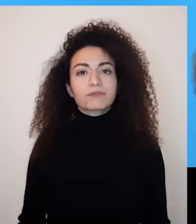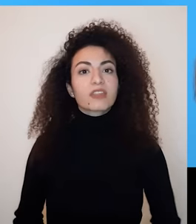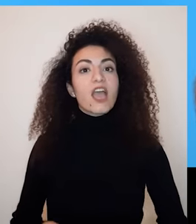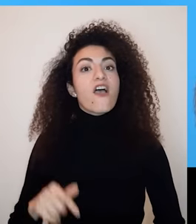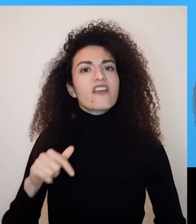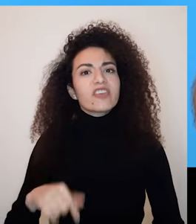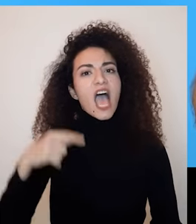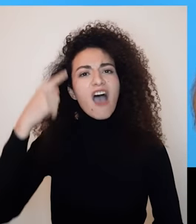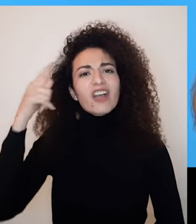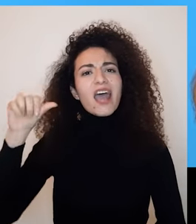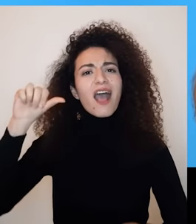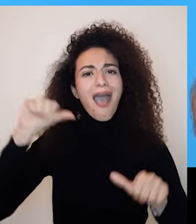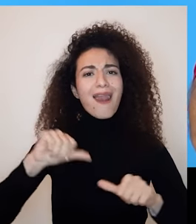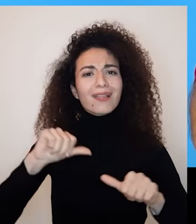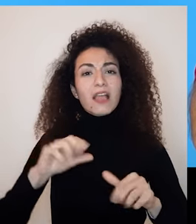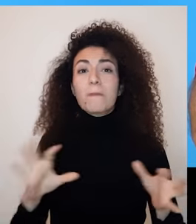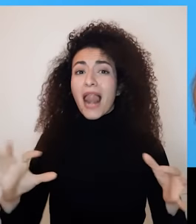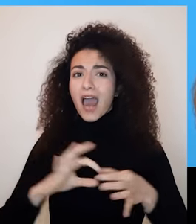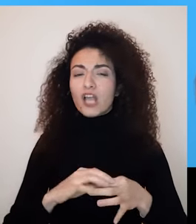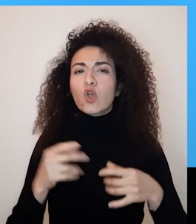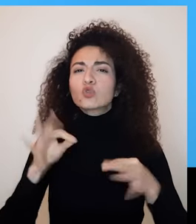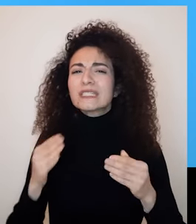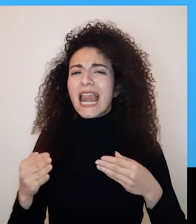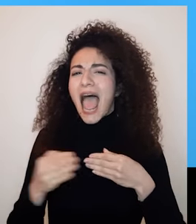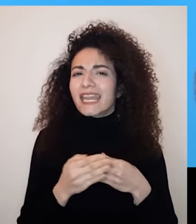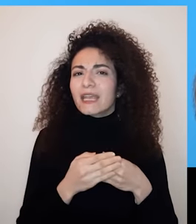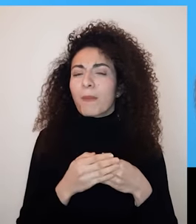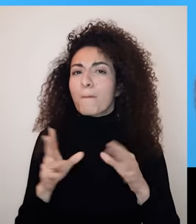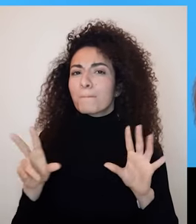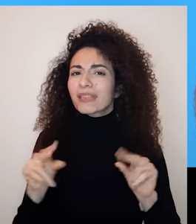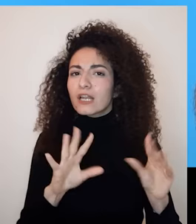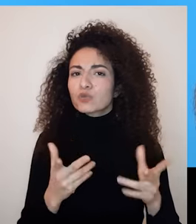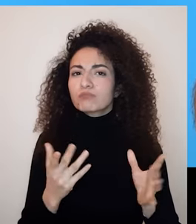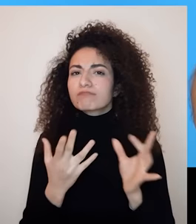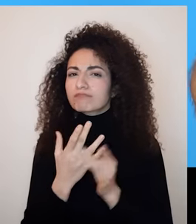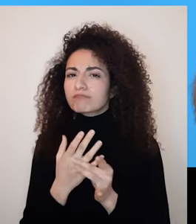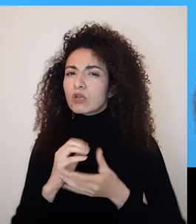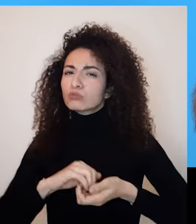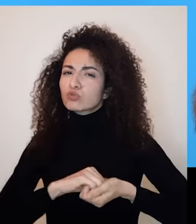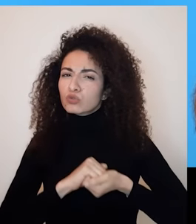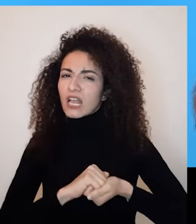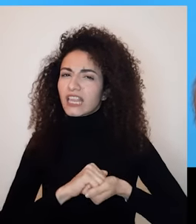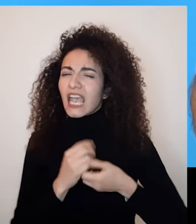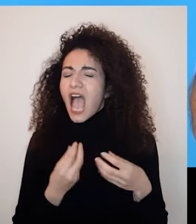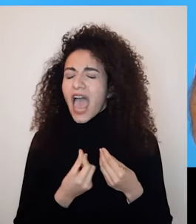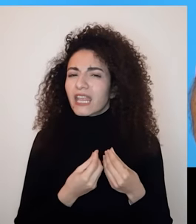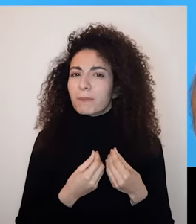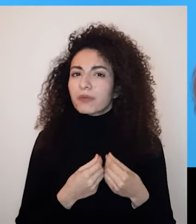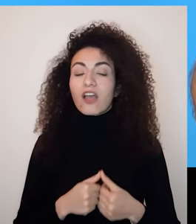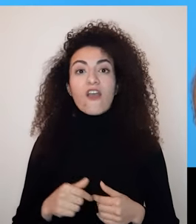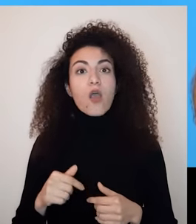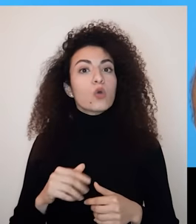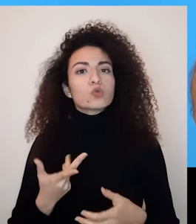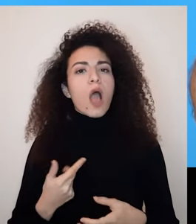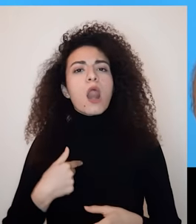من الأفكار الخاطئة المتصلة بموضوع العلاقات خصوصاً علاقتنا القريبة مثل العلاقة بشريك الحياة أو العلاقة بصديقة أو صديقة حميمة